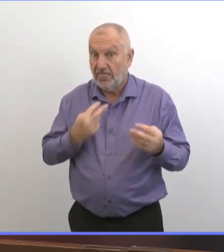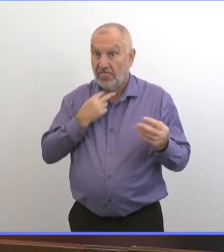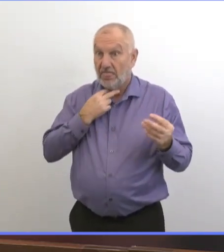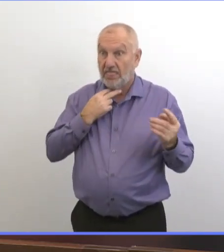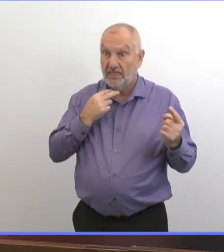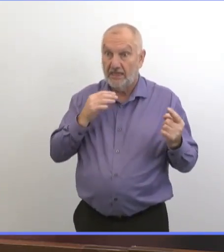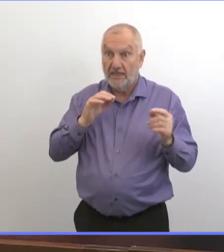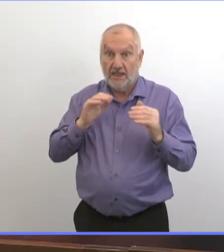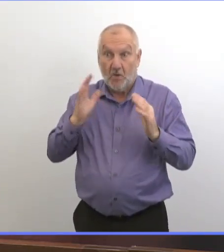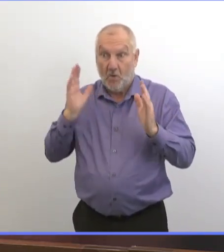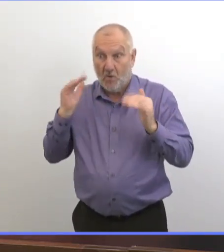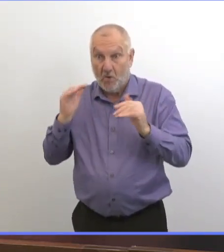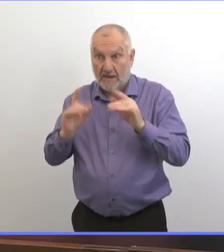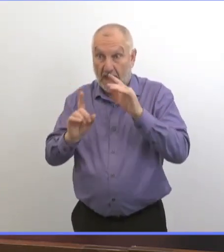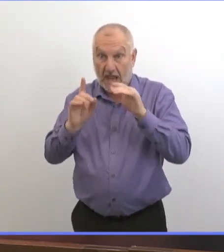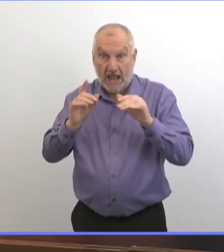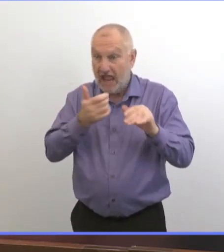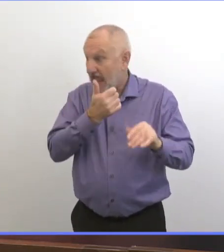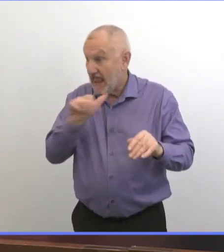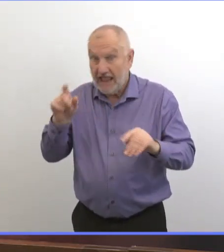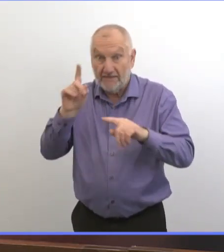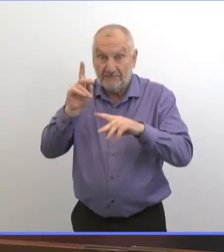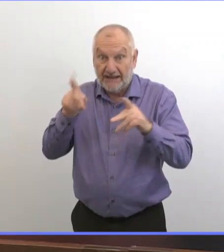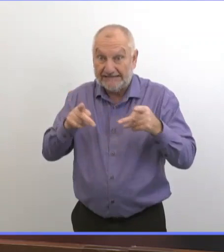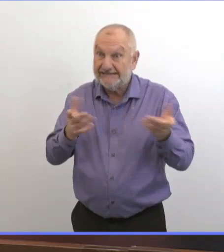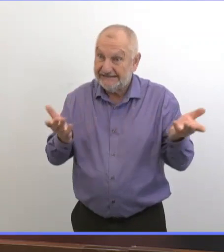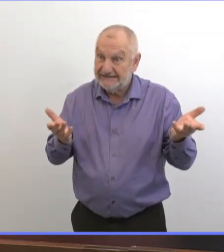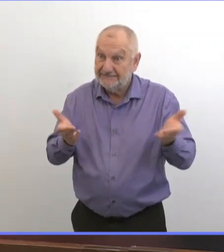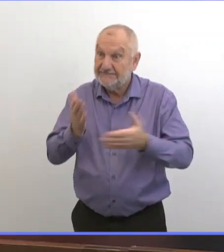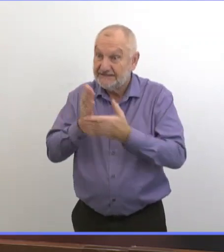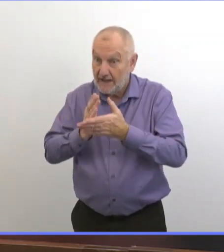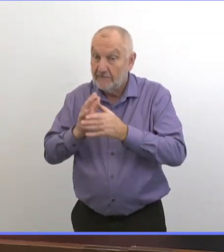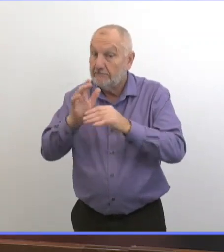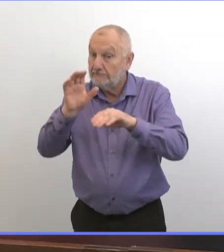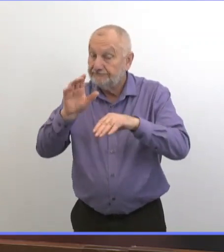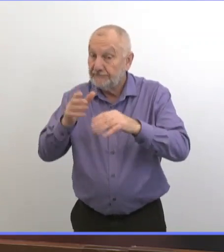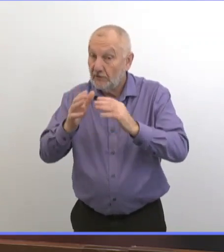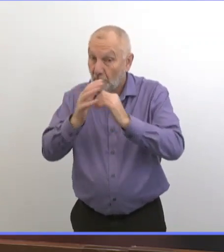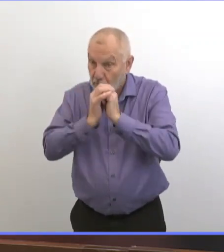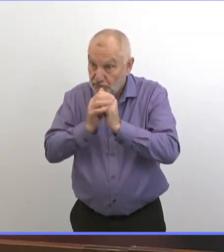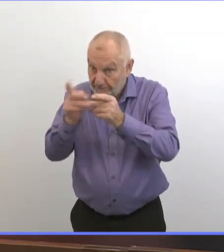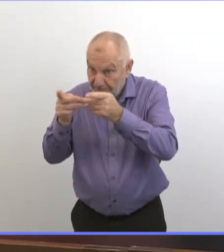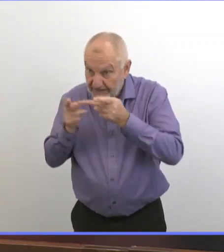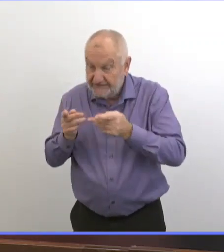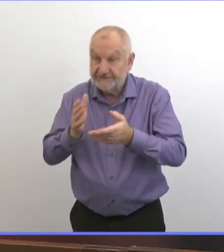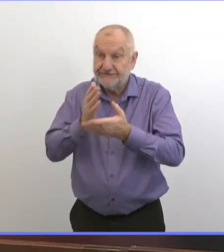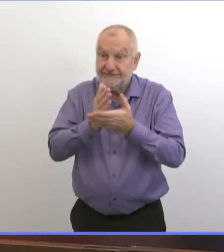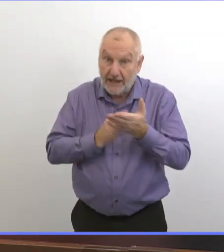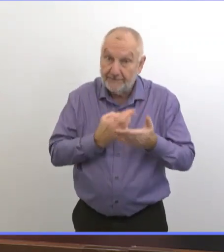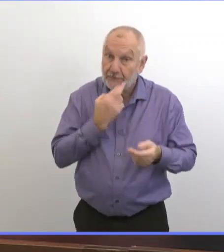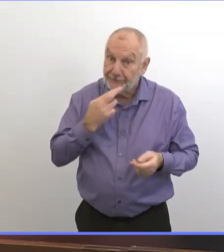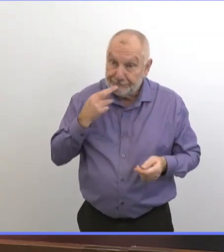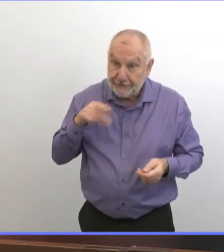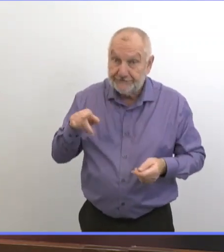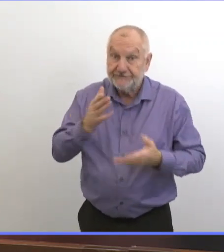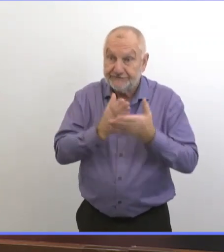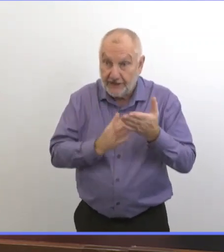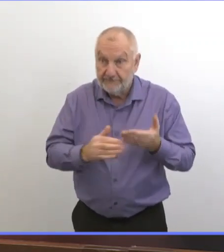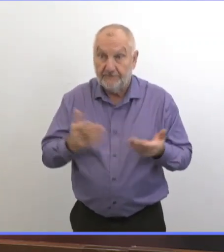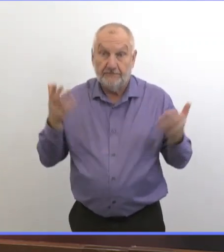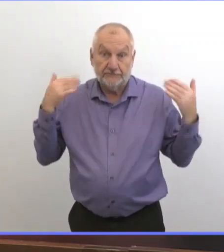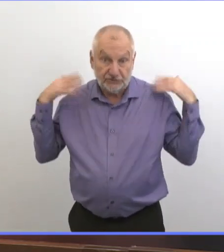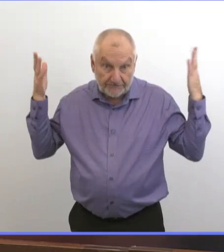Et vous verrez qu'une certaine proportion se retrouve dans les services religieux, certaine proportion dans les restaurants,